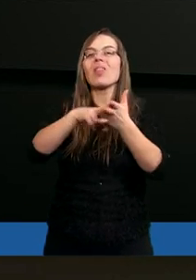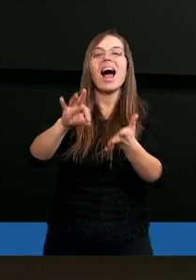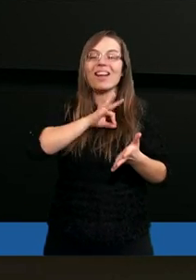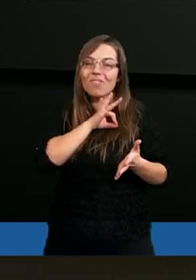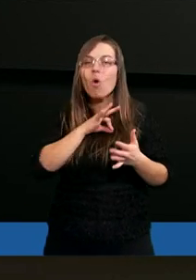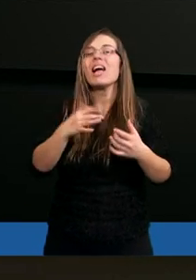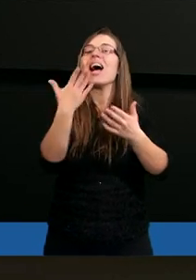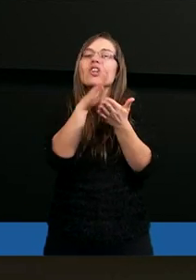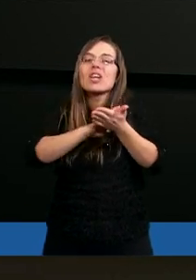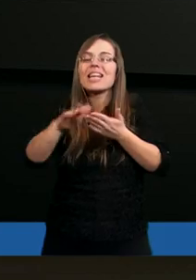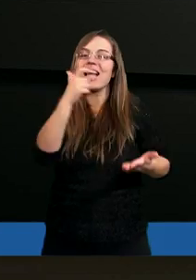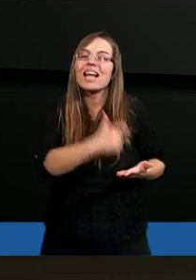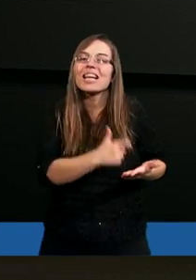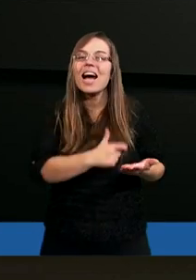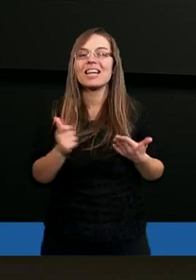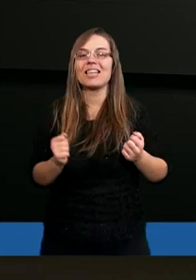niewinne, szlachetne serce